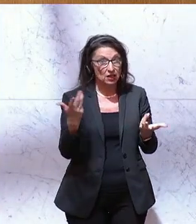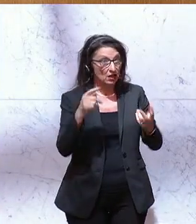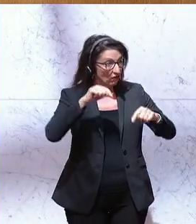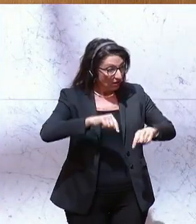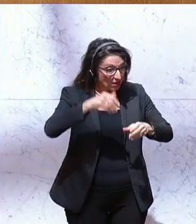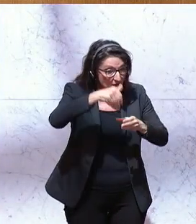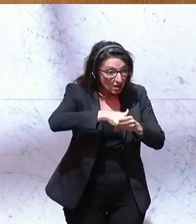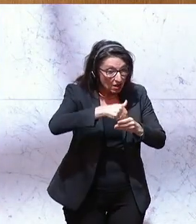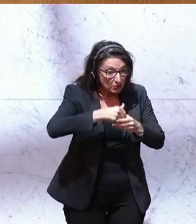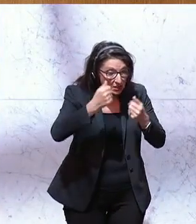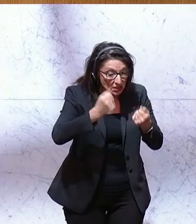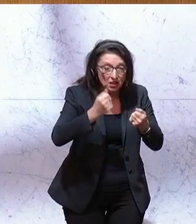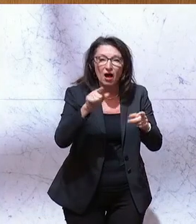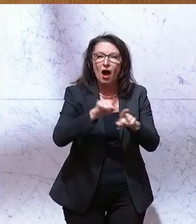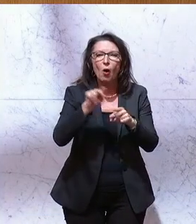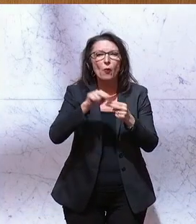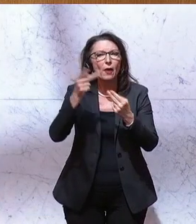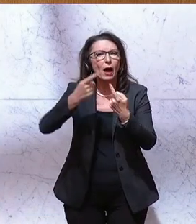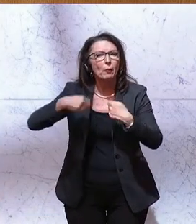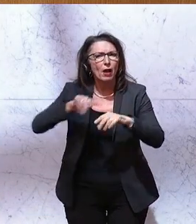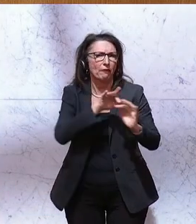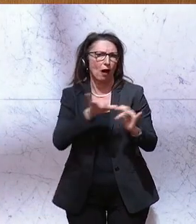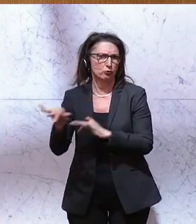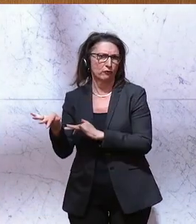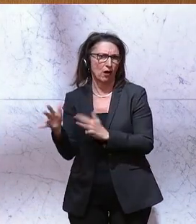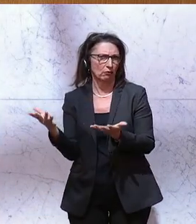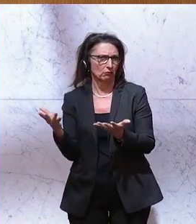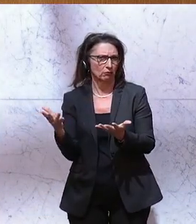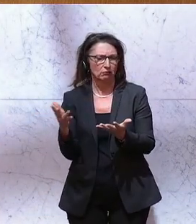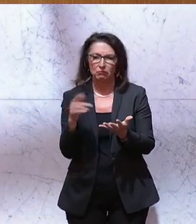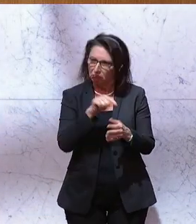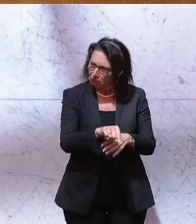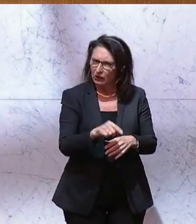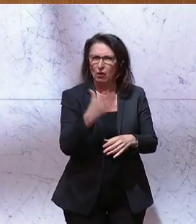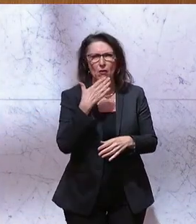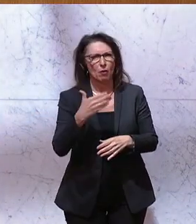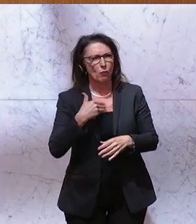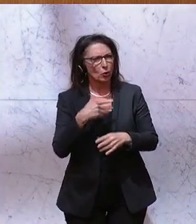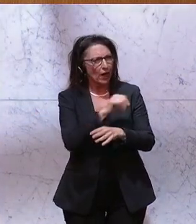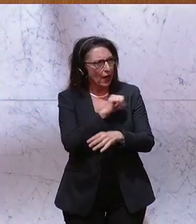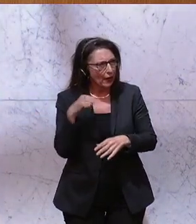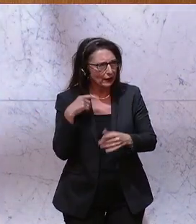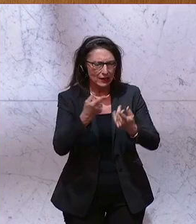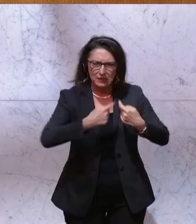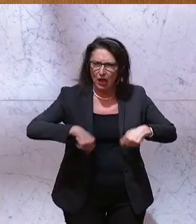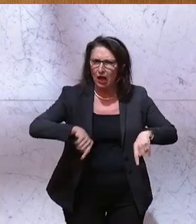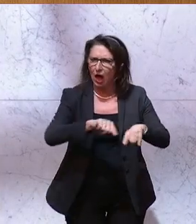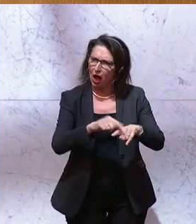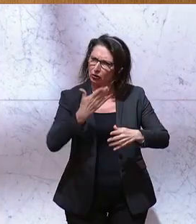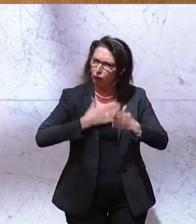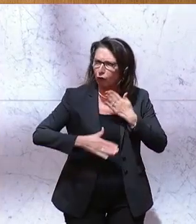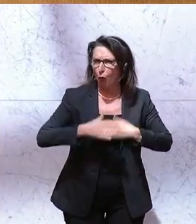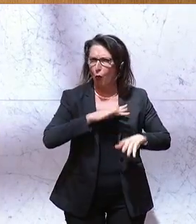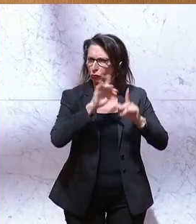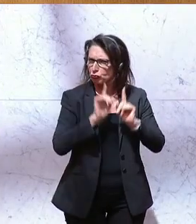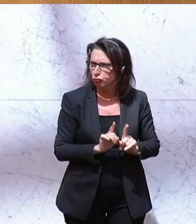aus auf die Nachbarländer und auch international. Auch das Interesse am wirtschaftlichen Wohlstand der österreichischen Bevölkerung